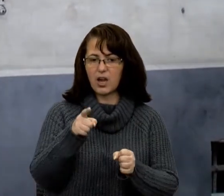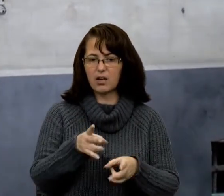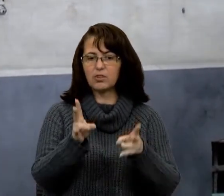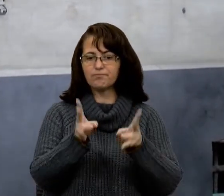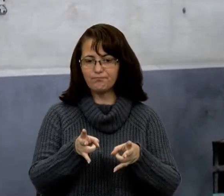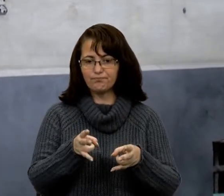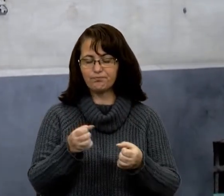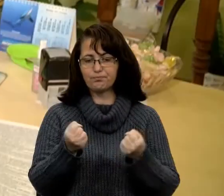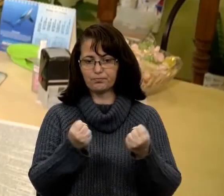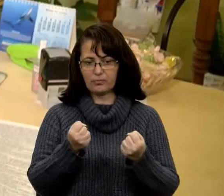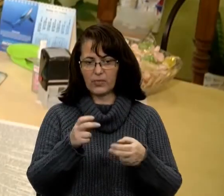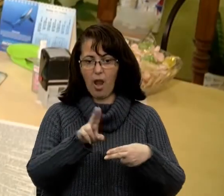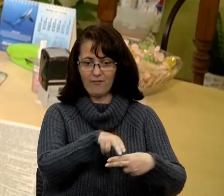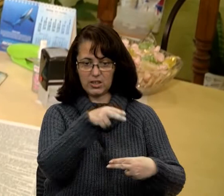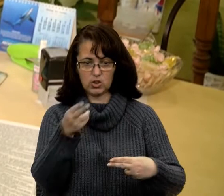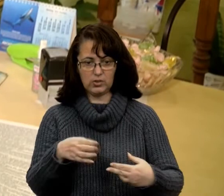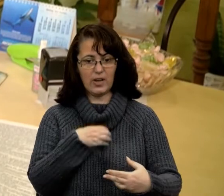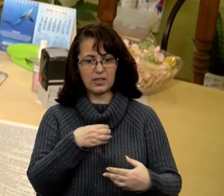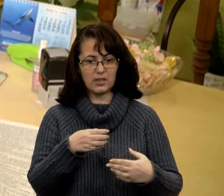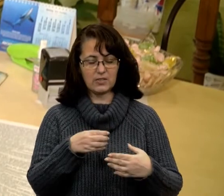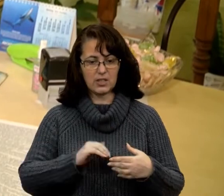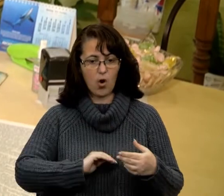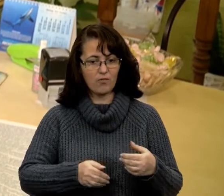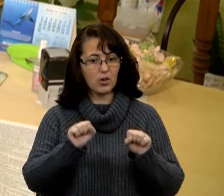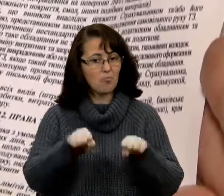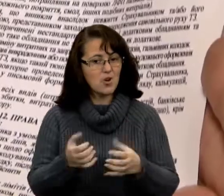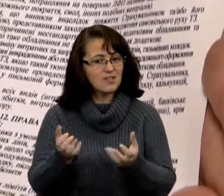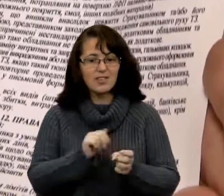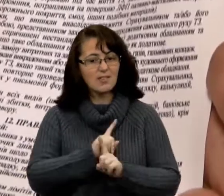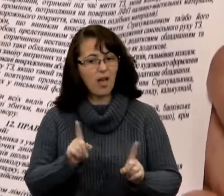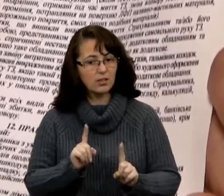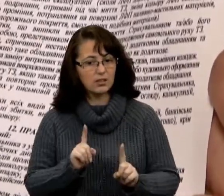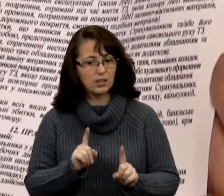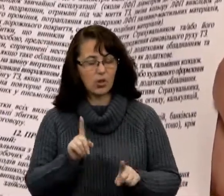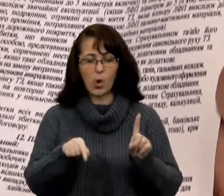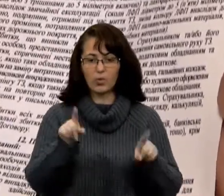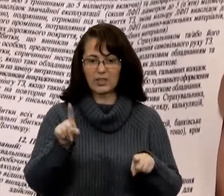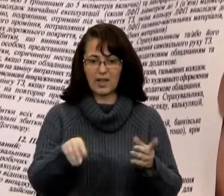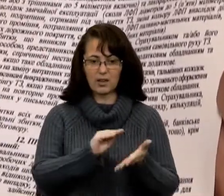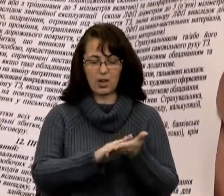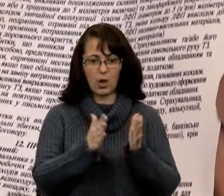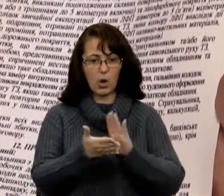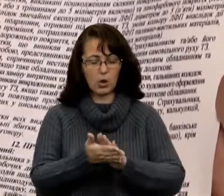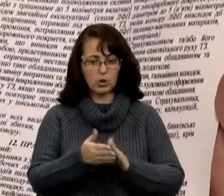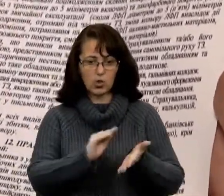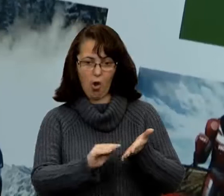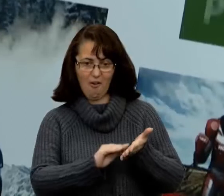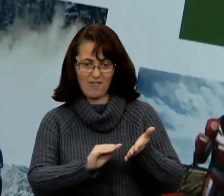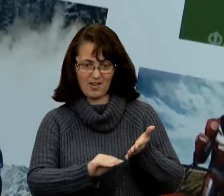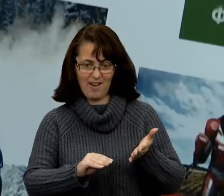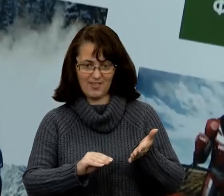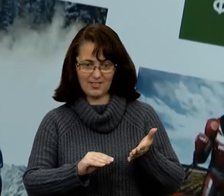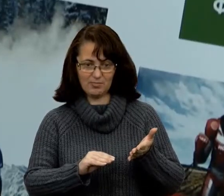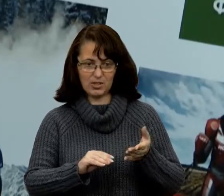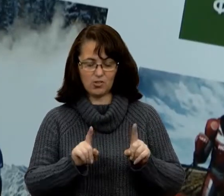автівку, відшкодування у страховій компанії можете й не отримати. Адже у деяких договорах страхування завбачливо прописують,